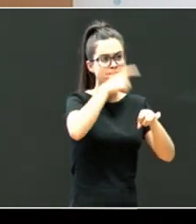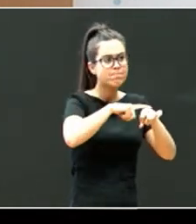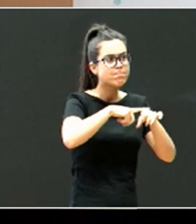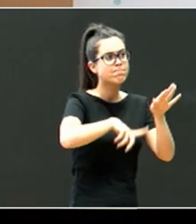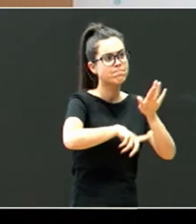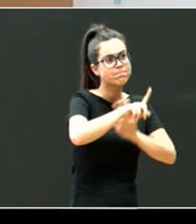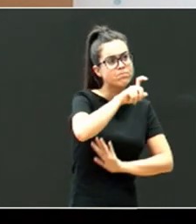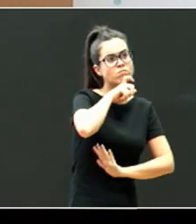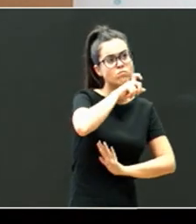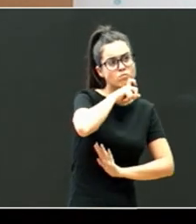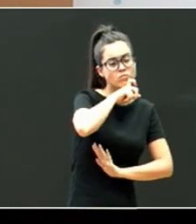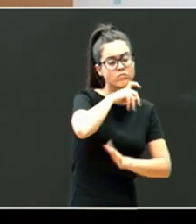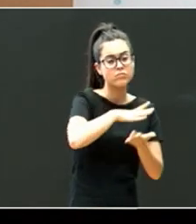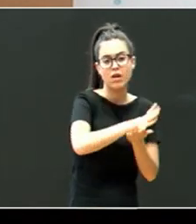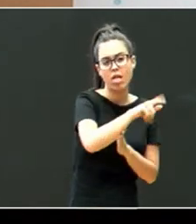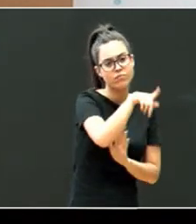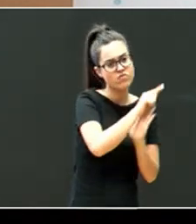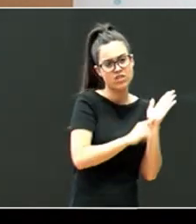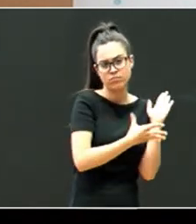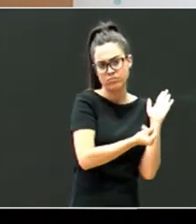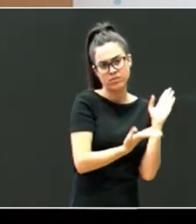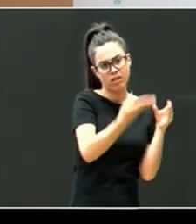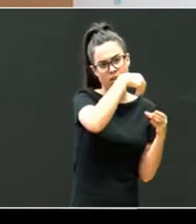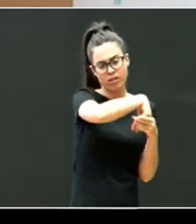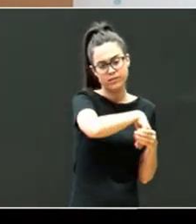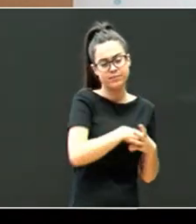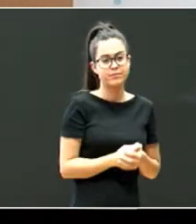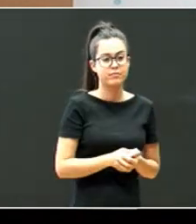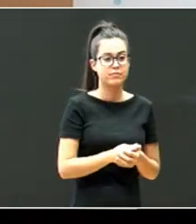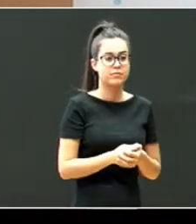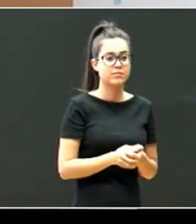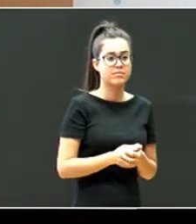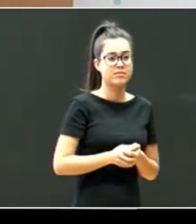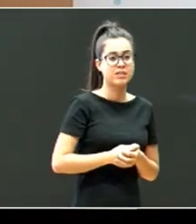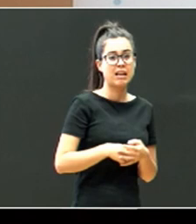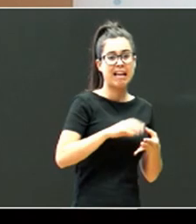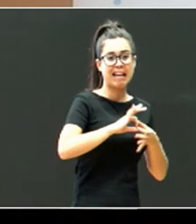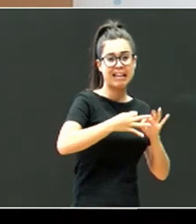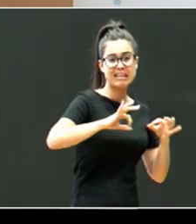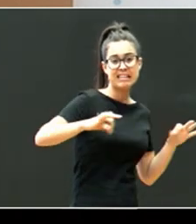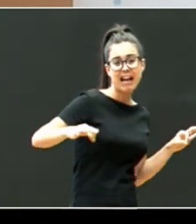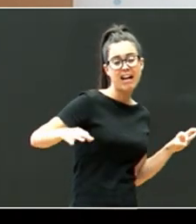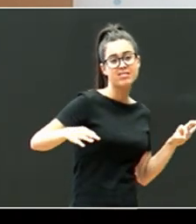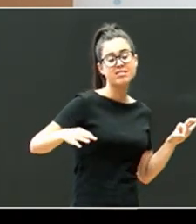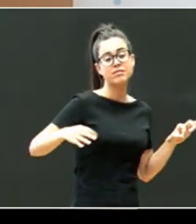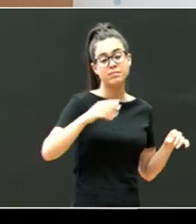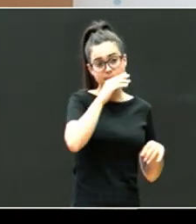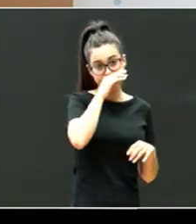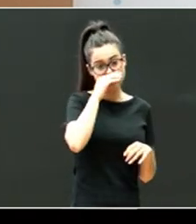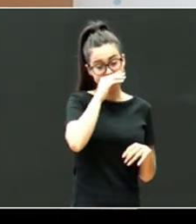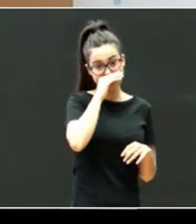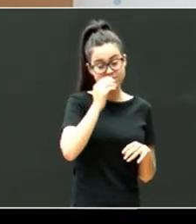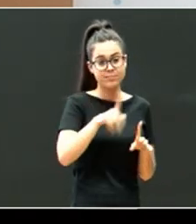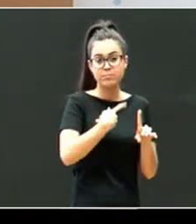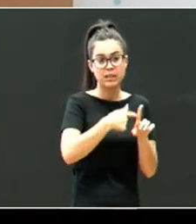hor, faktore asko, sartzen dira. Genetikaren, asita, ingurune,